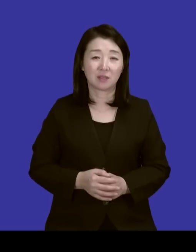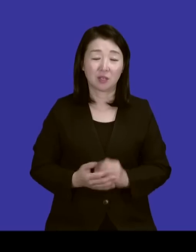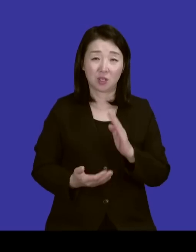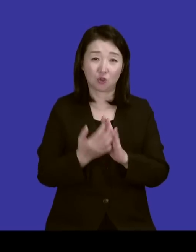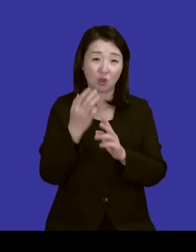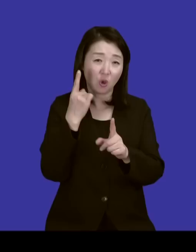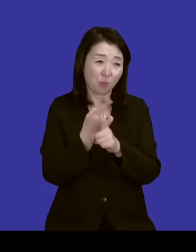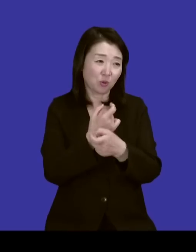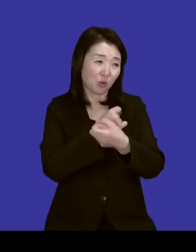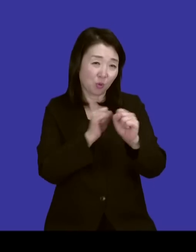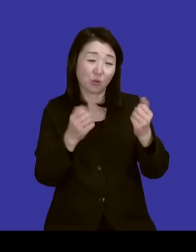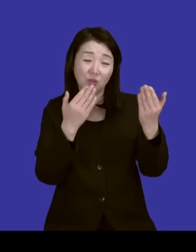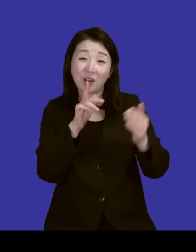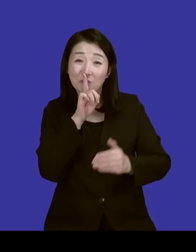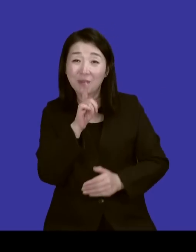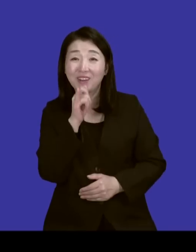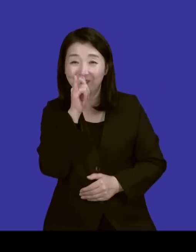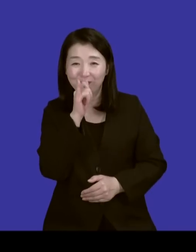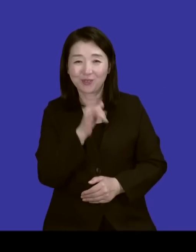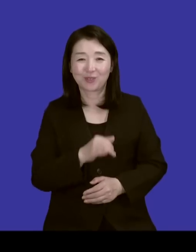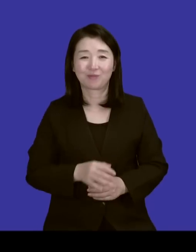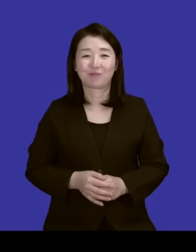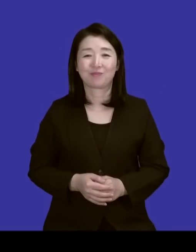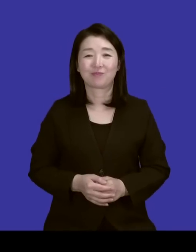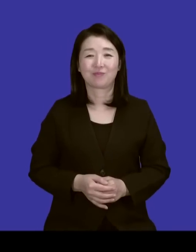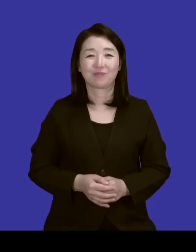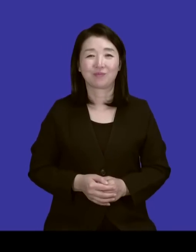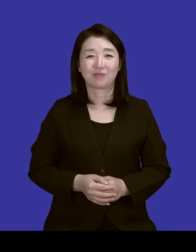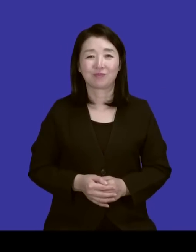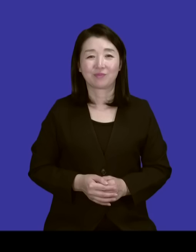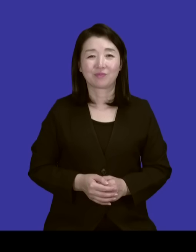용서라고 그런 얘기가 있더라고요. 정말 저는